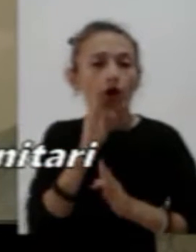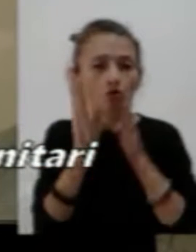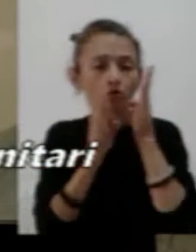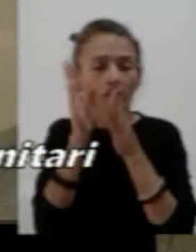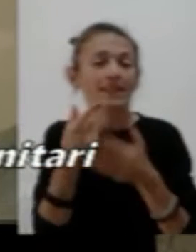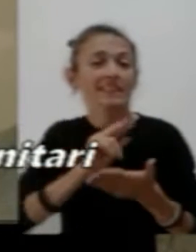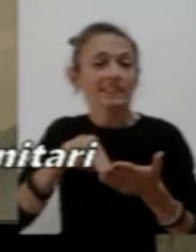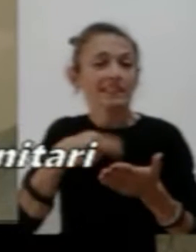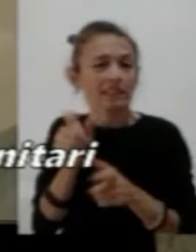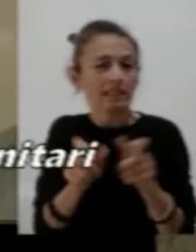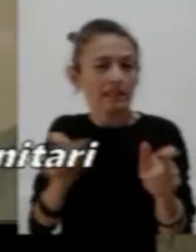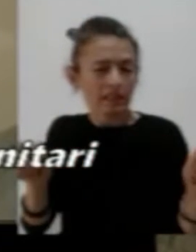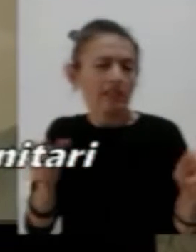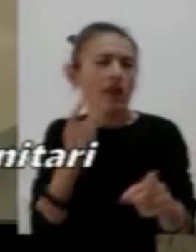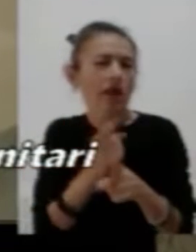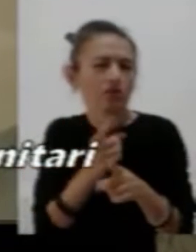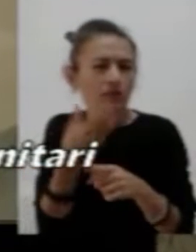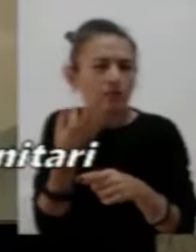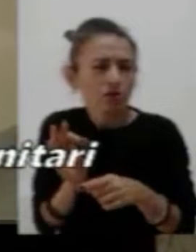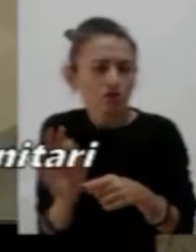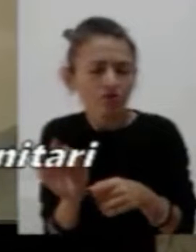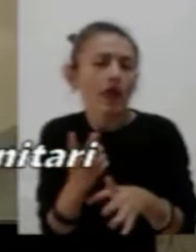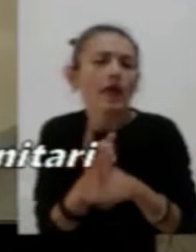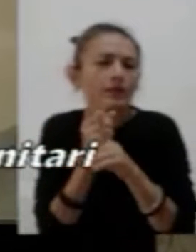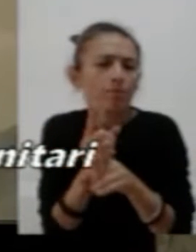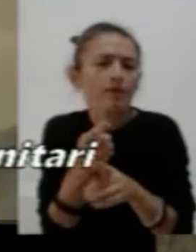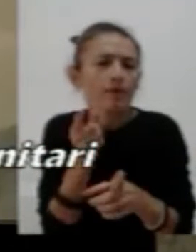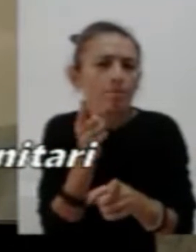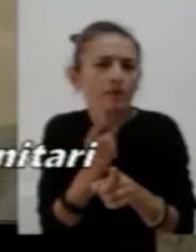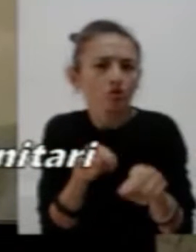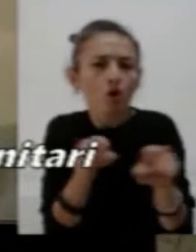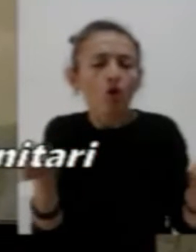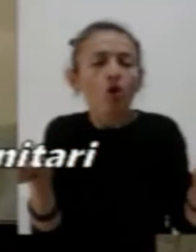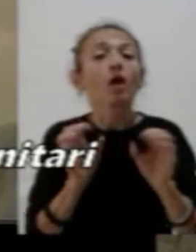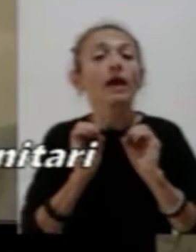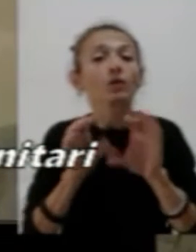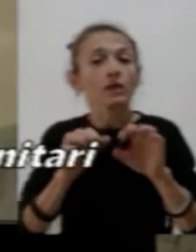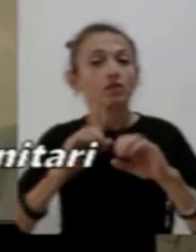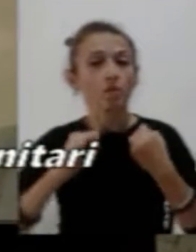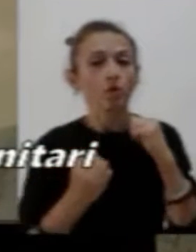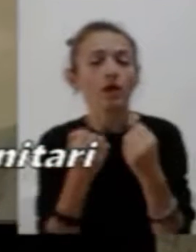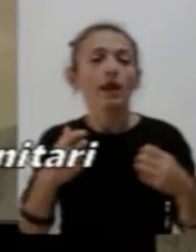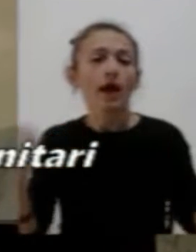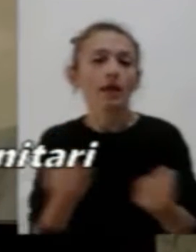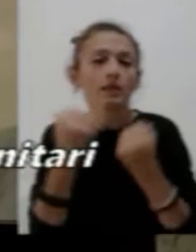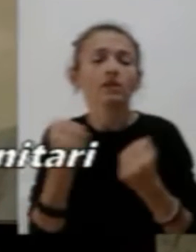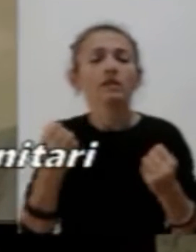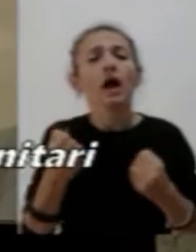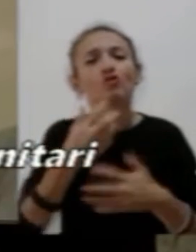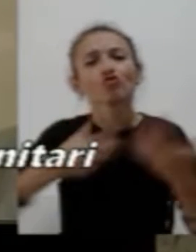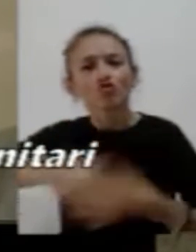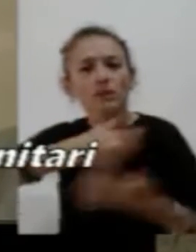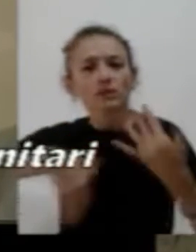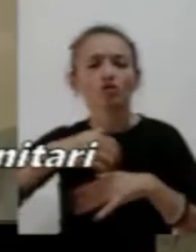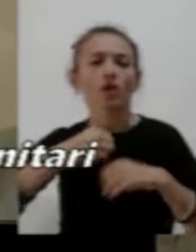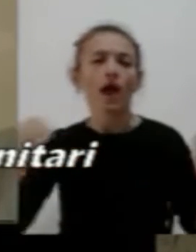ordine alla propria condizione di bisogno, educazione motoria, attività di socializzazione varie e attività informatica. Considerato che Regione Liguria ha sempre